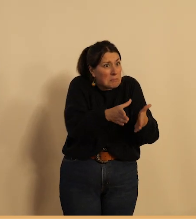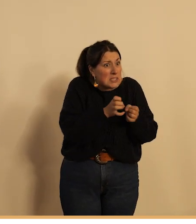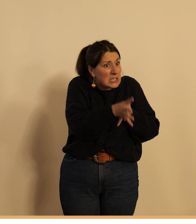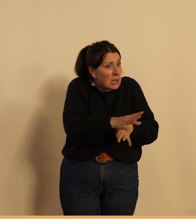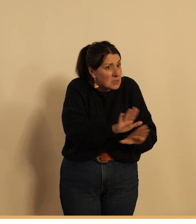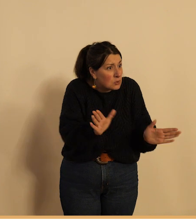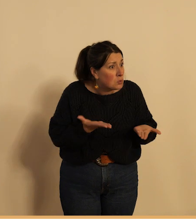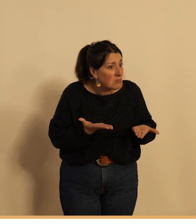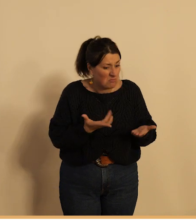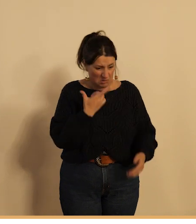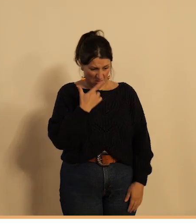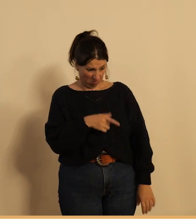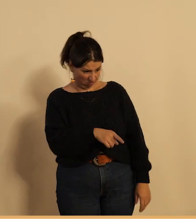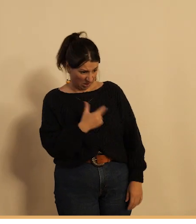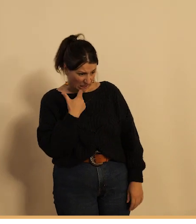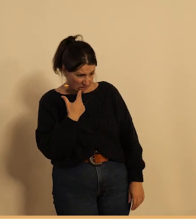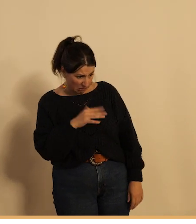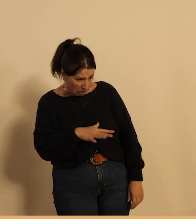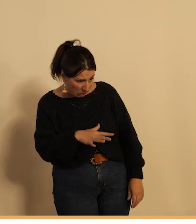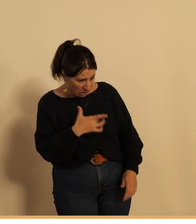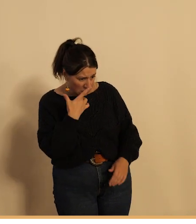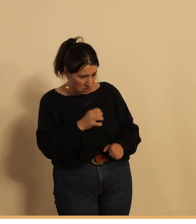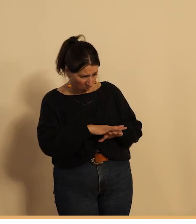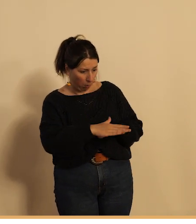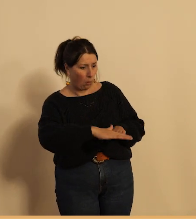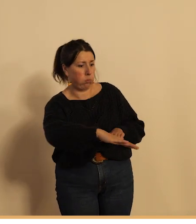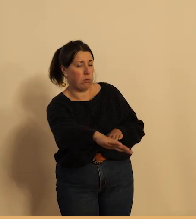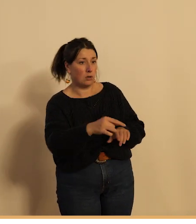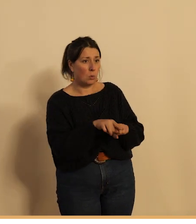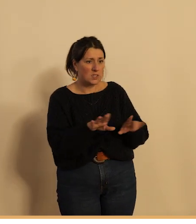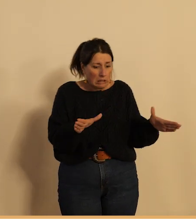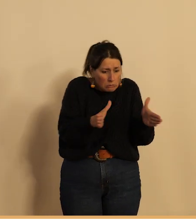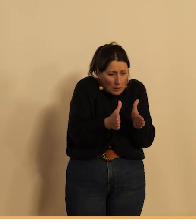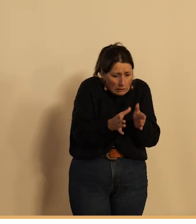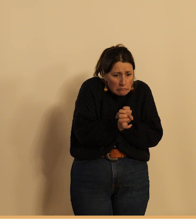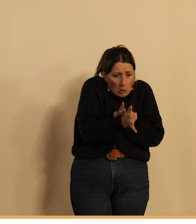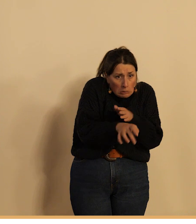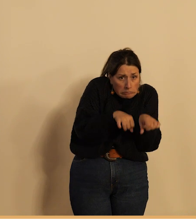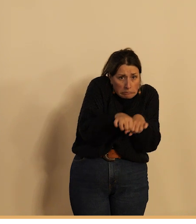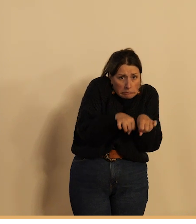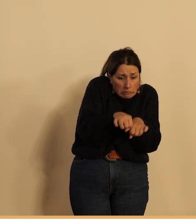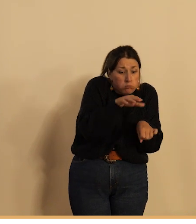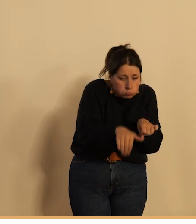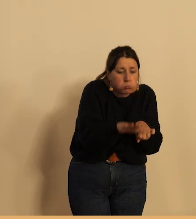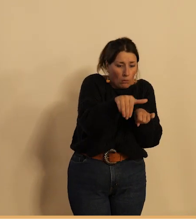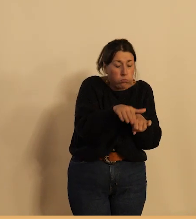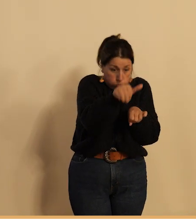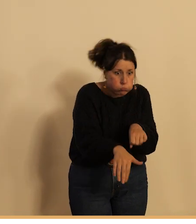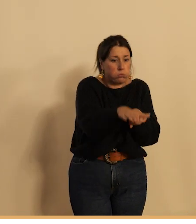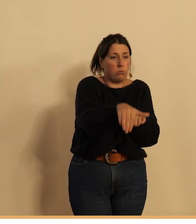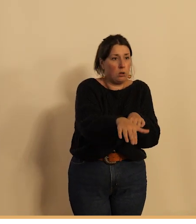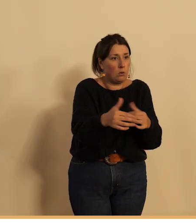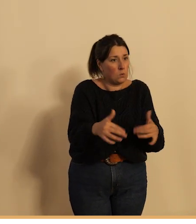satisfaisantes car ayant un mauvais revêtement elles sont étroites elles comportent des dénivellations brutales